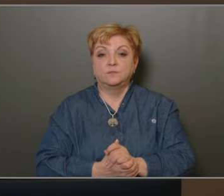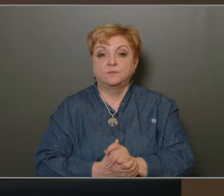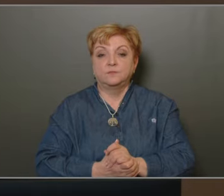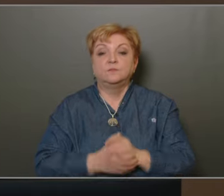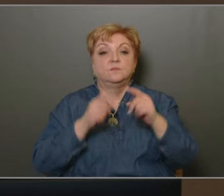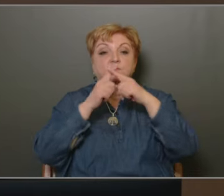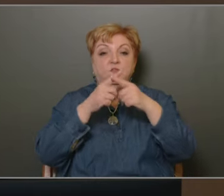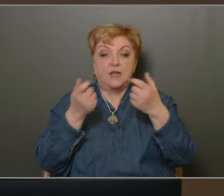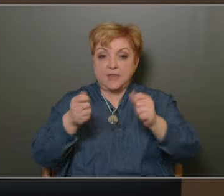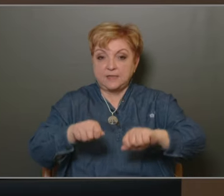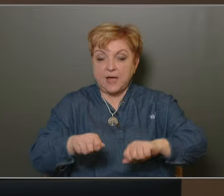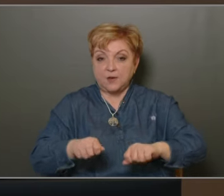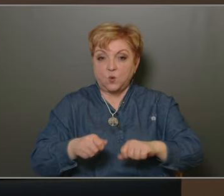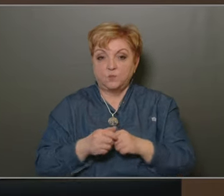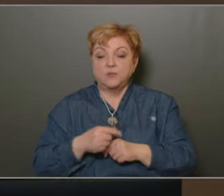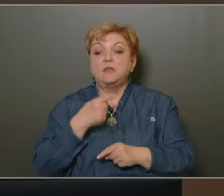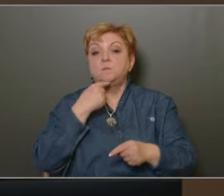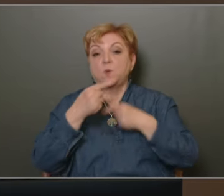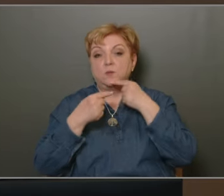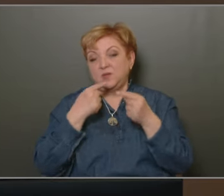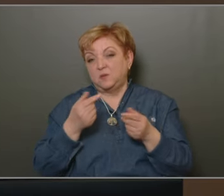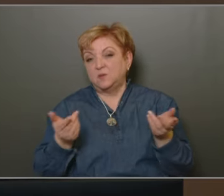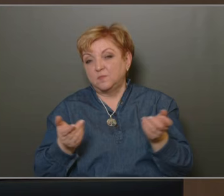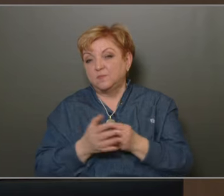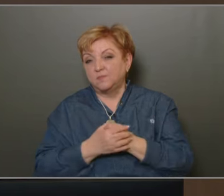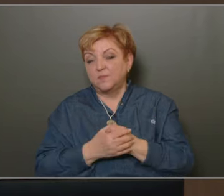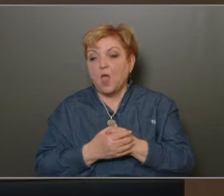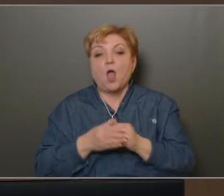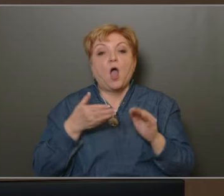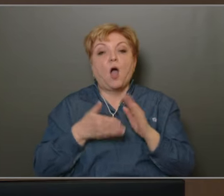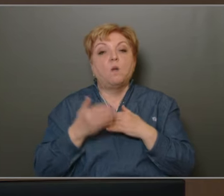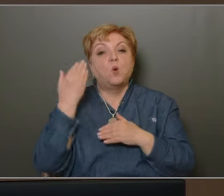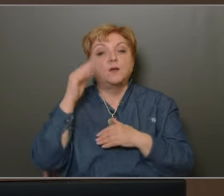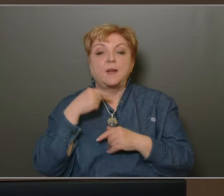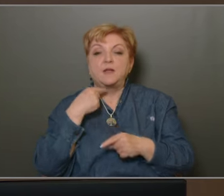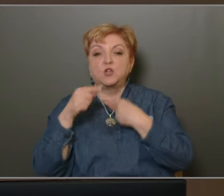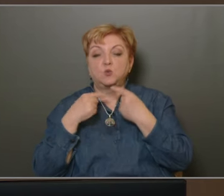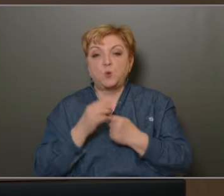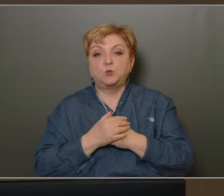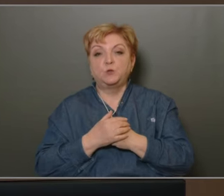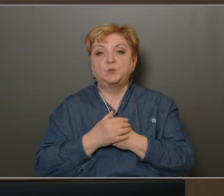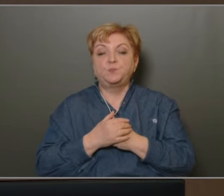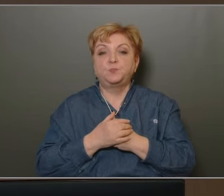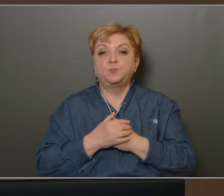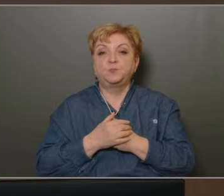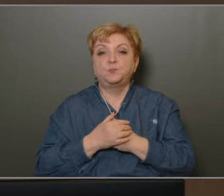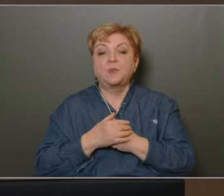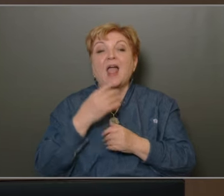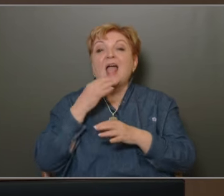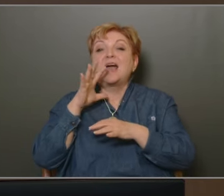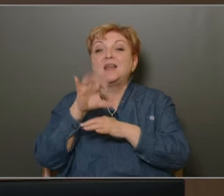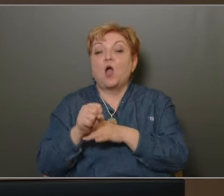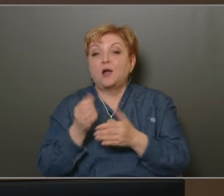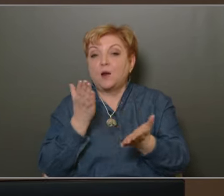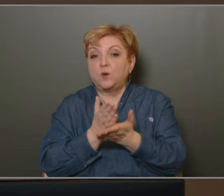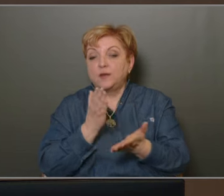Nincs. Vitát lezártam, én annyit mondanék hozzá, hogy amit a alpolgármester is mondott, hogy a reagáló